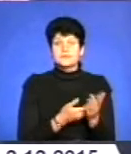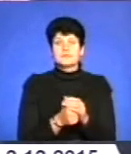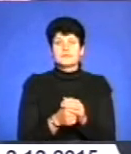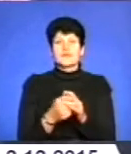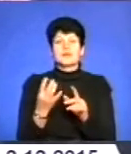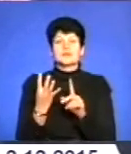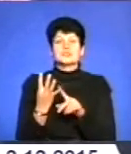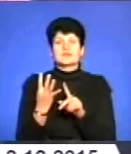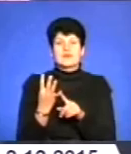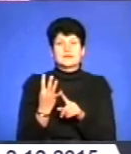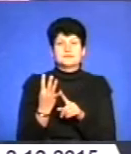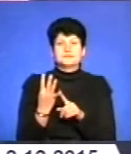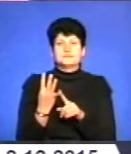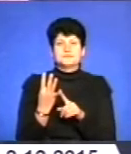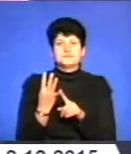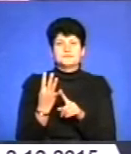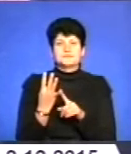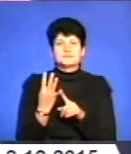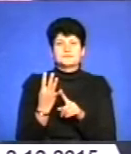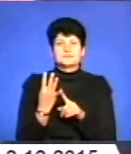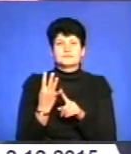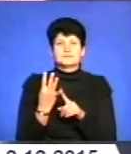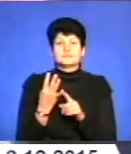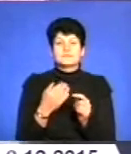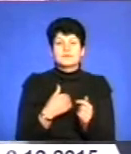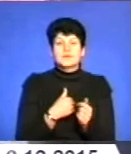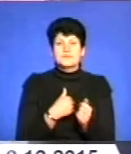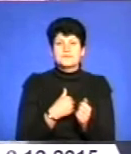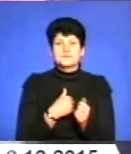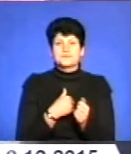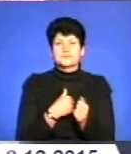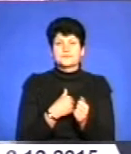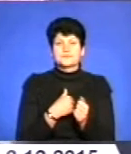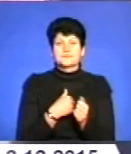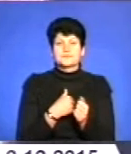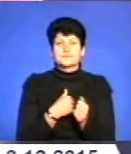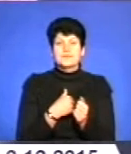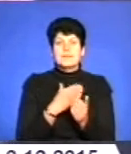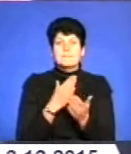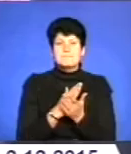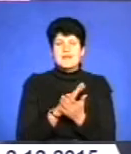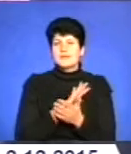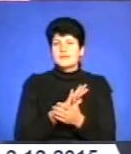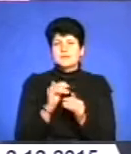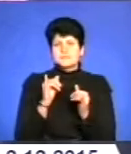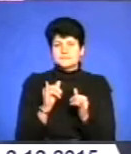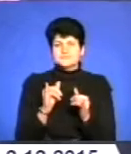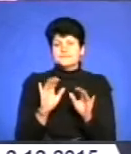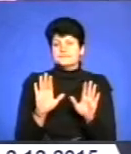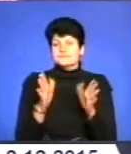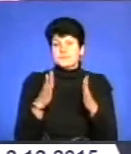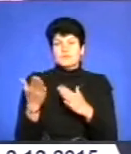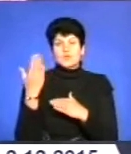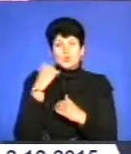Четверте, це все-таки ми мали неприємний сюрприз минулого року,